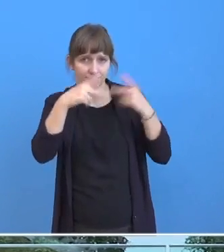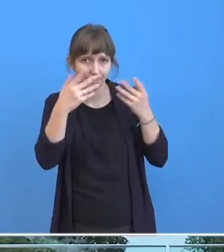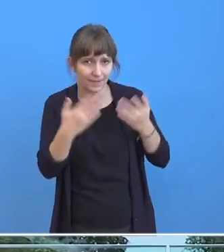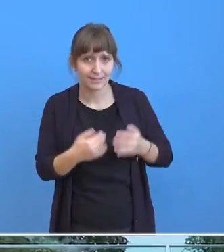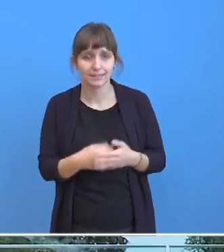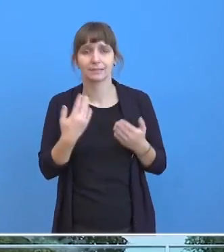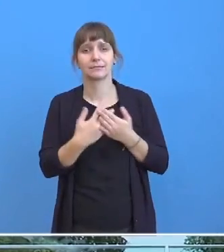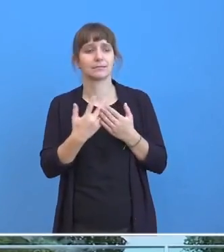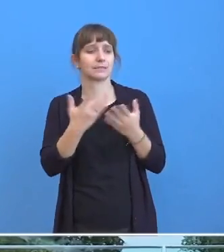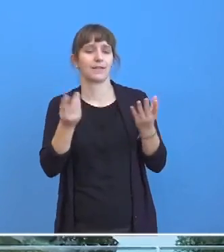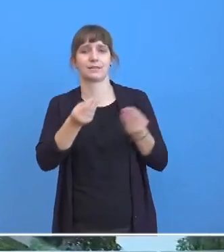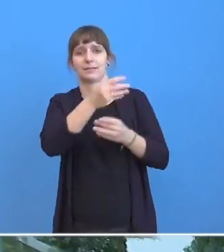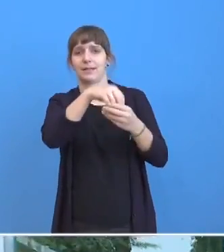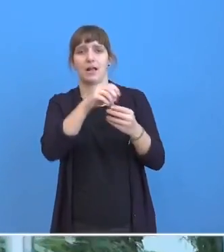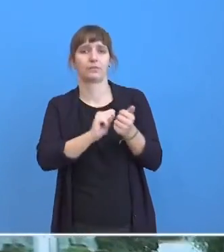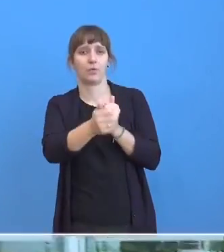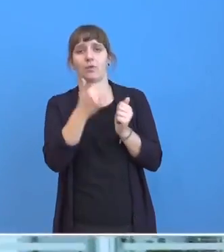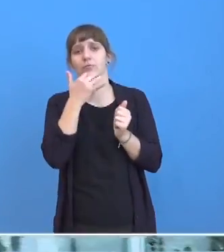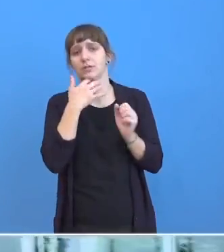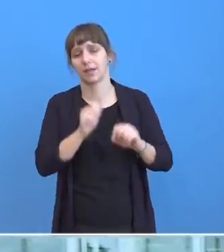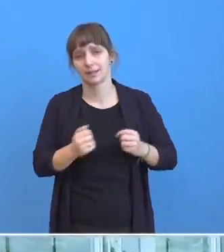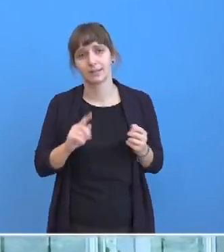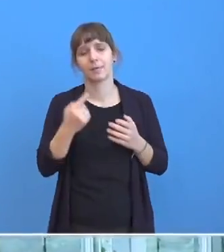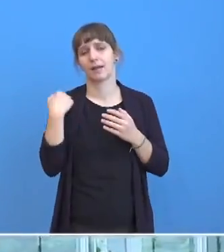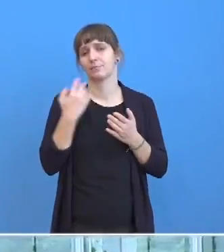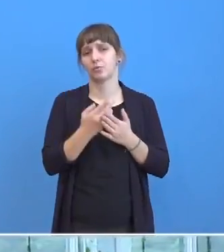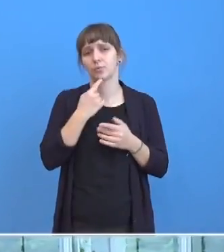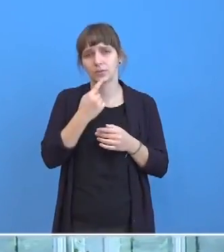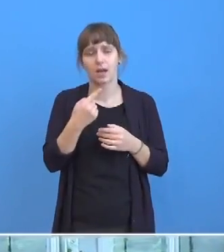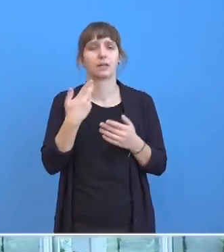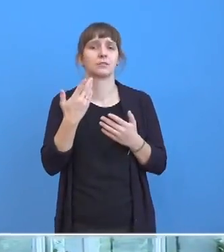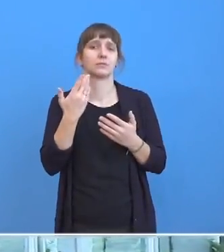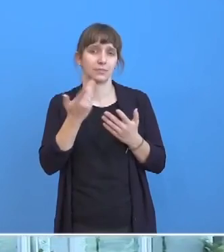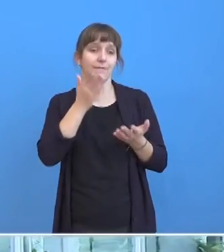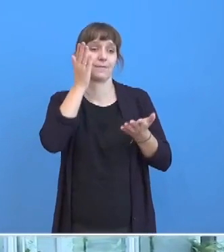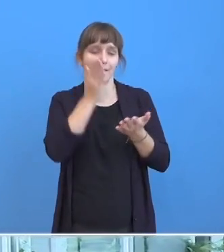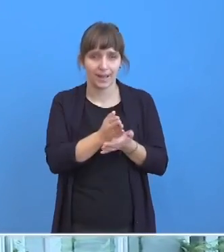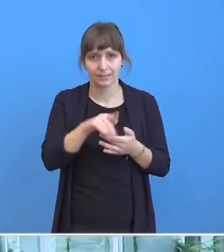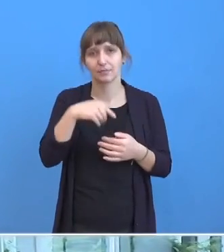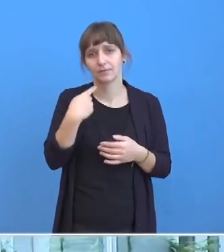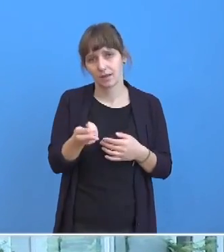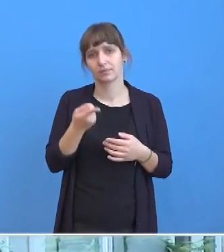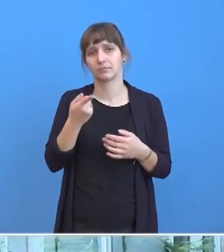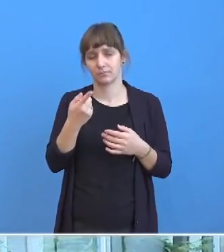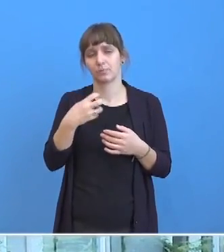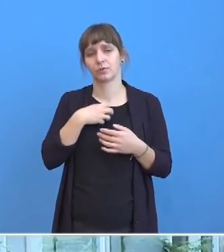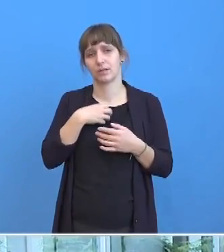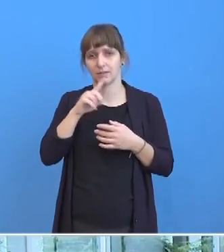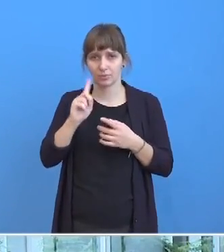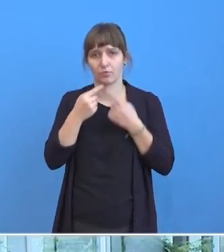dem Gespräch nicht vorgreifen, aber wie eben angekündigt, wird die Bundeskanzlerin ja dann sich danach noch in einem Statement zu dem Gespräch äußern.